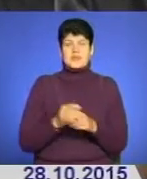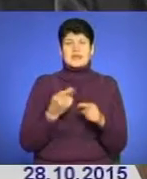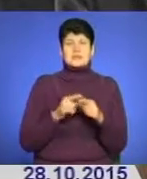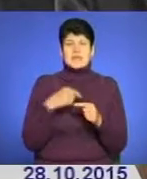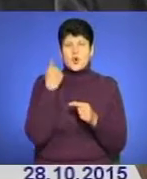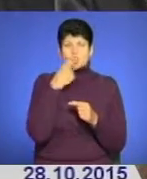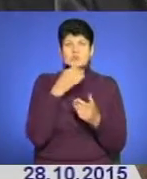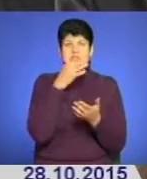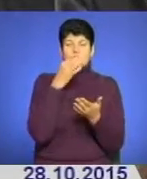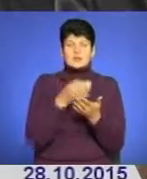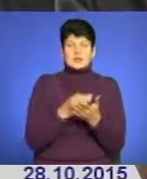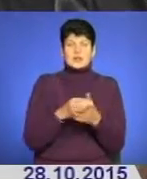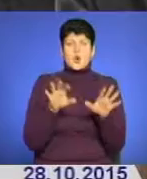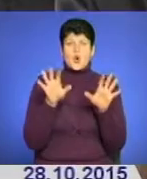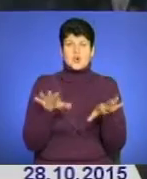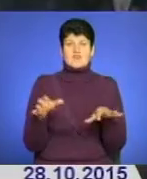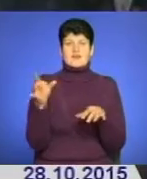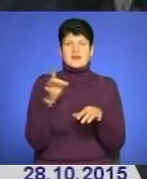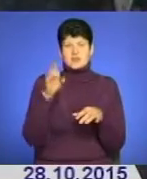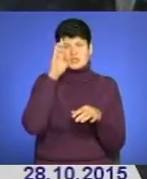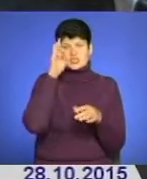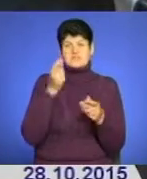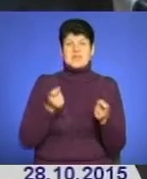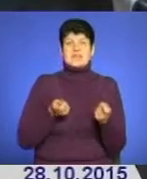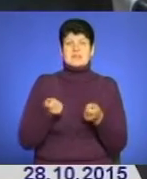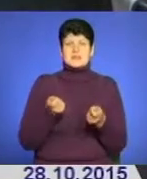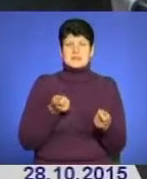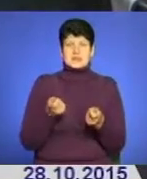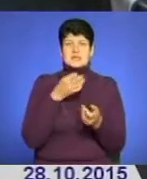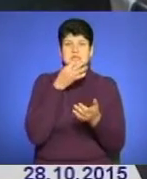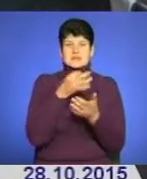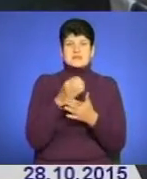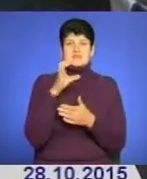особиста відповідальність голів районних державних адміністрацій, наголосив Степан Барна.